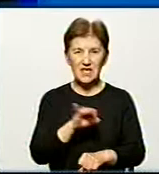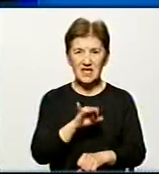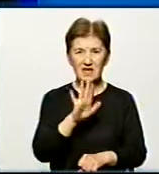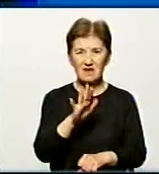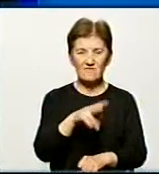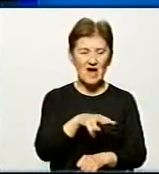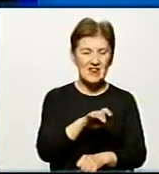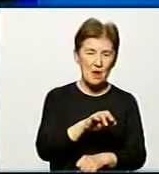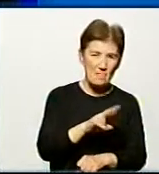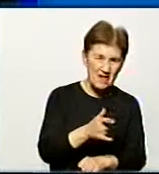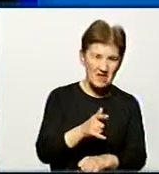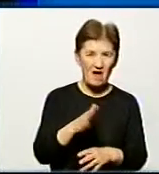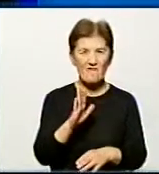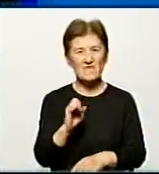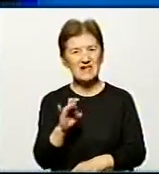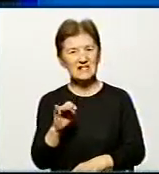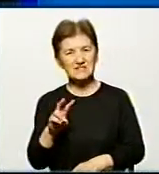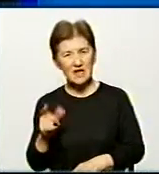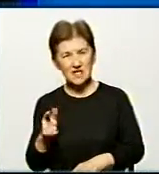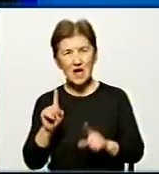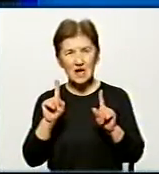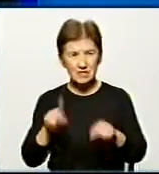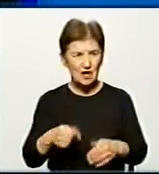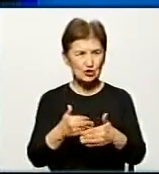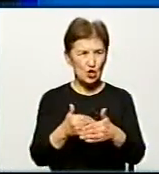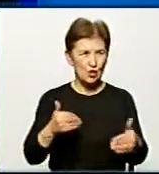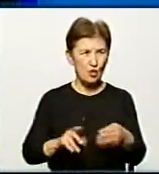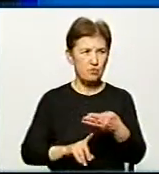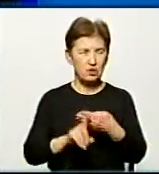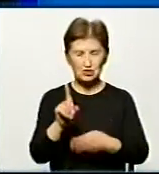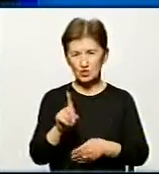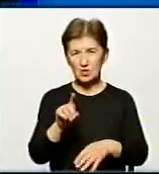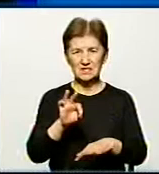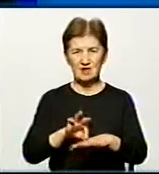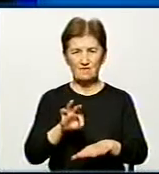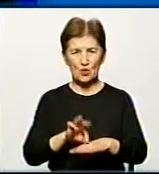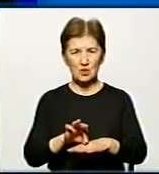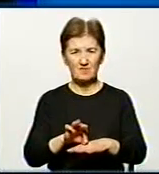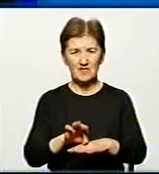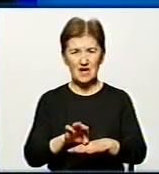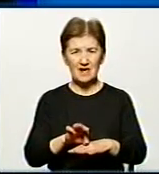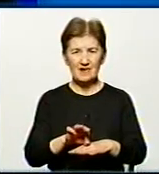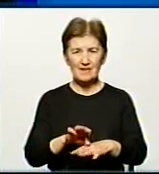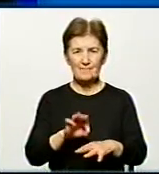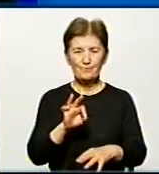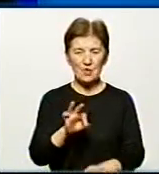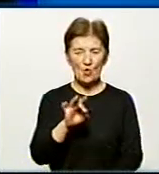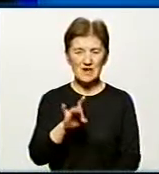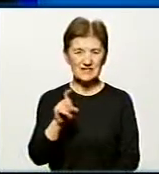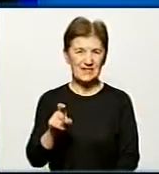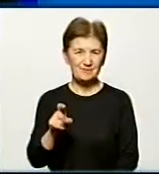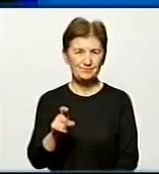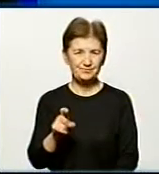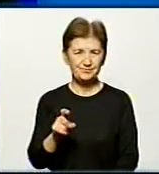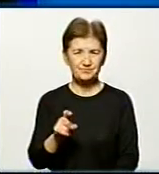і в вересні, навіть до початку підйому захворюваності на гострі респіраторні вірусні інфекції.